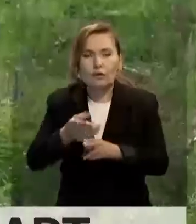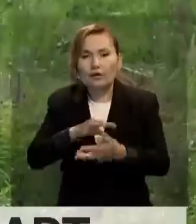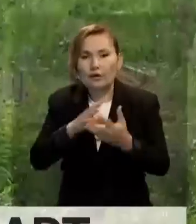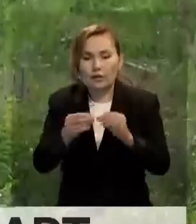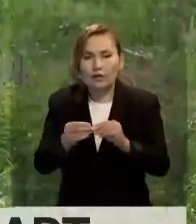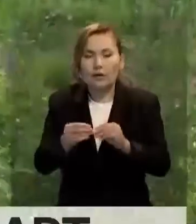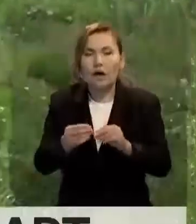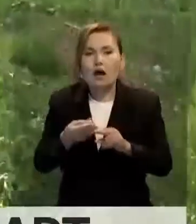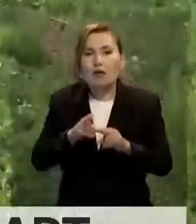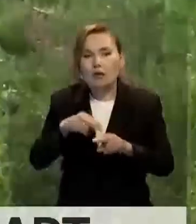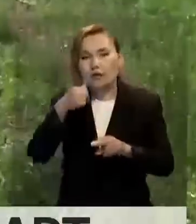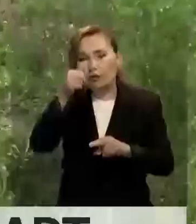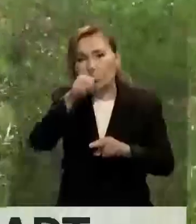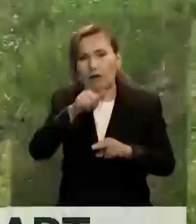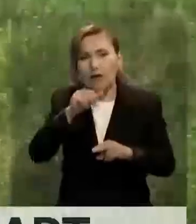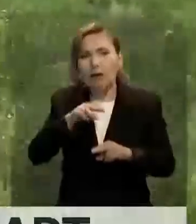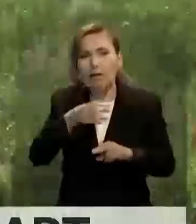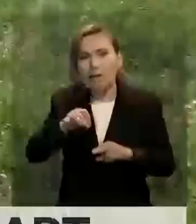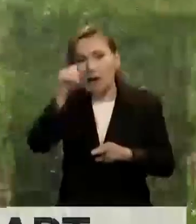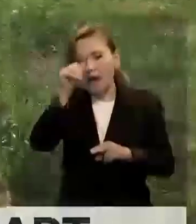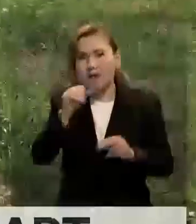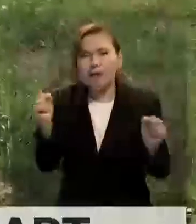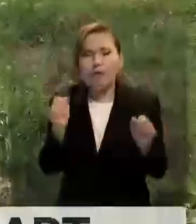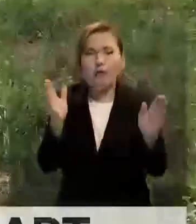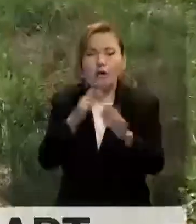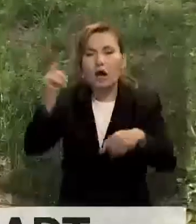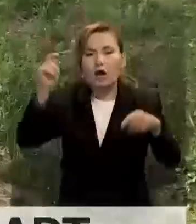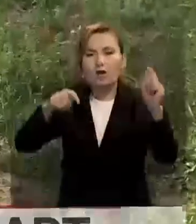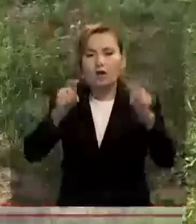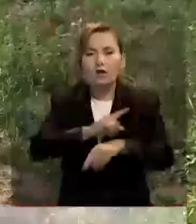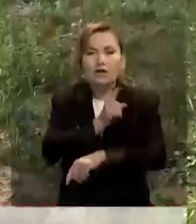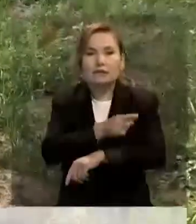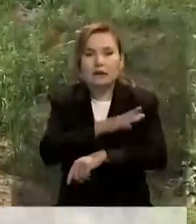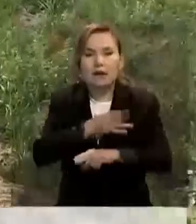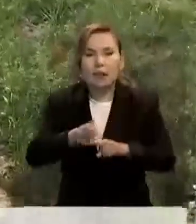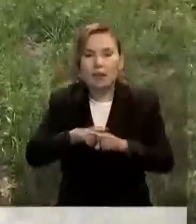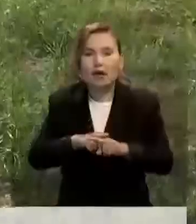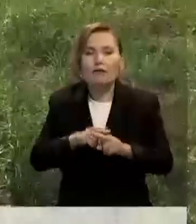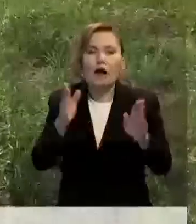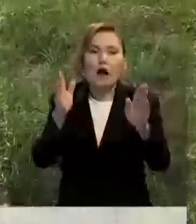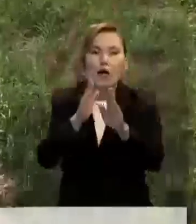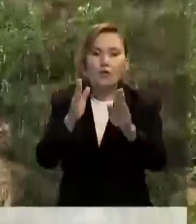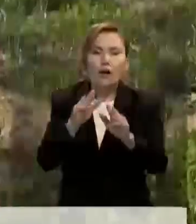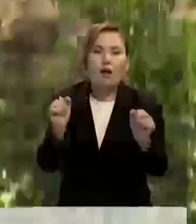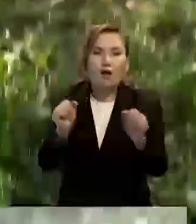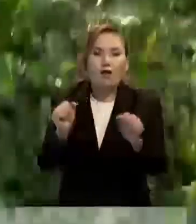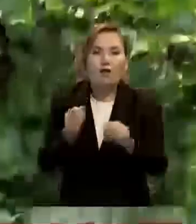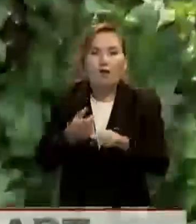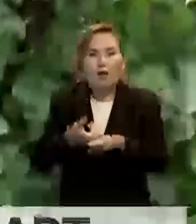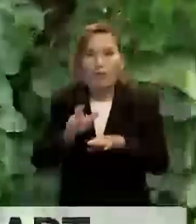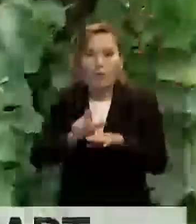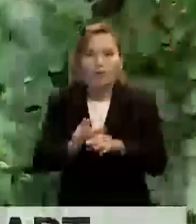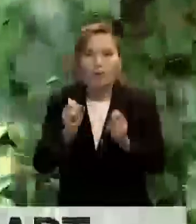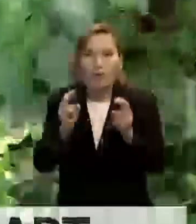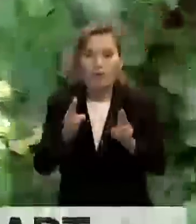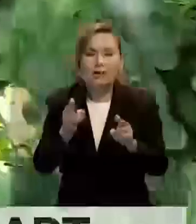Бұйылы мамы райында өңірде күн суық болды. Және жауын шашын толасыз жауды. Ал мұндай ауарайы бау бақша өнімдерінің шығымына кері